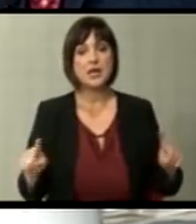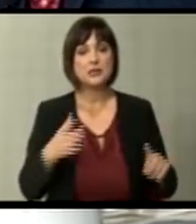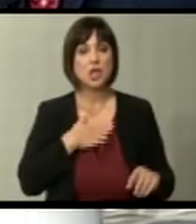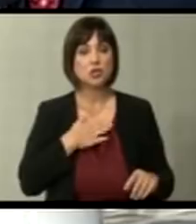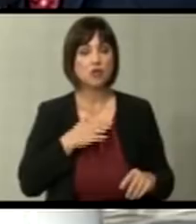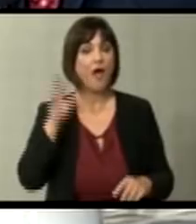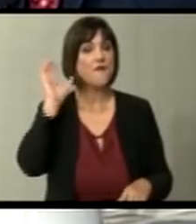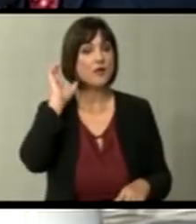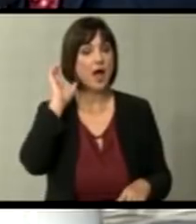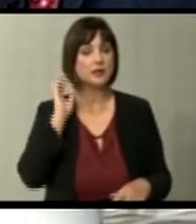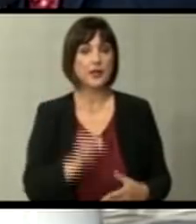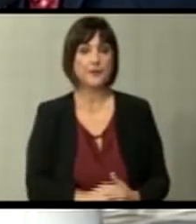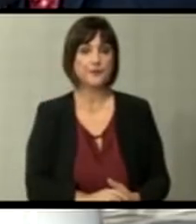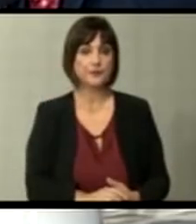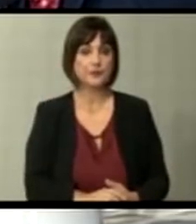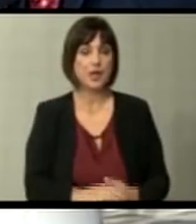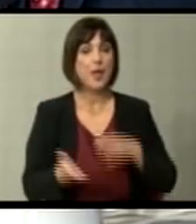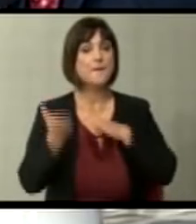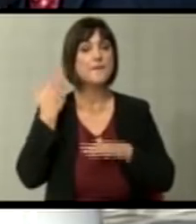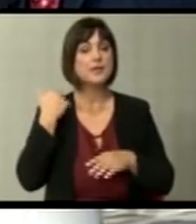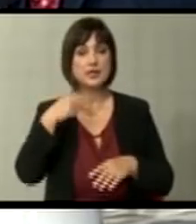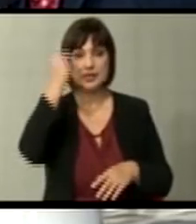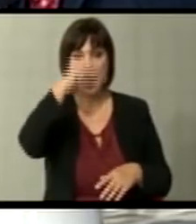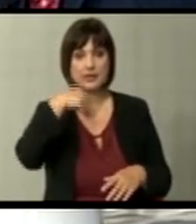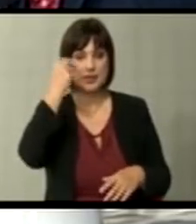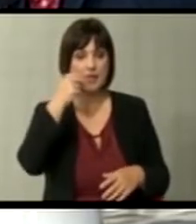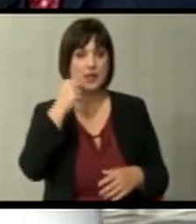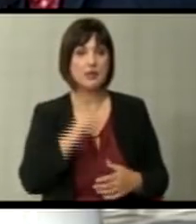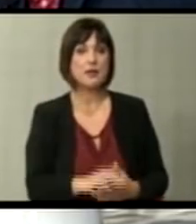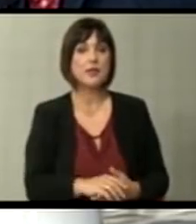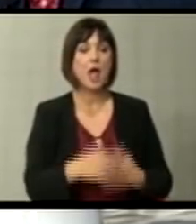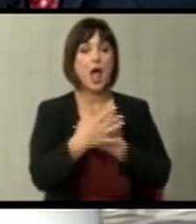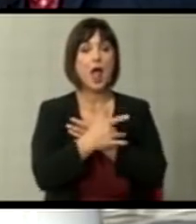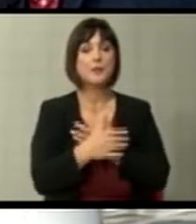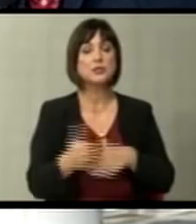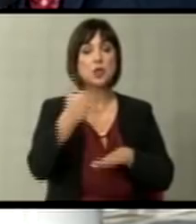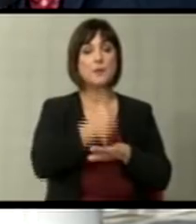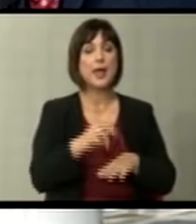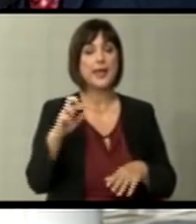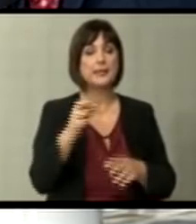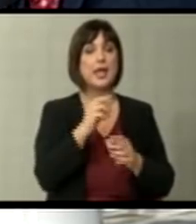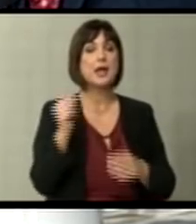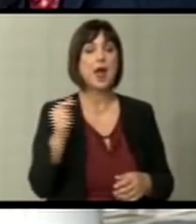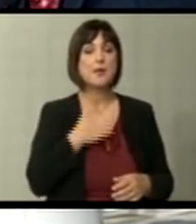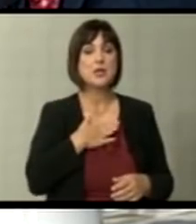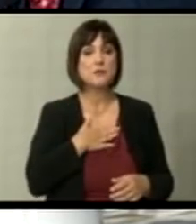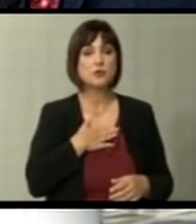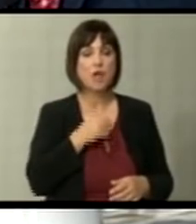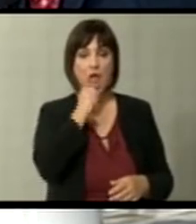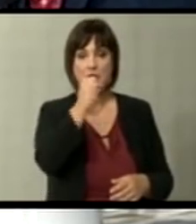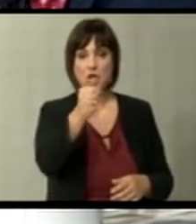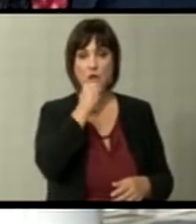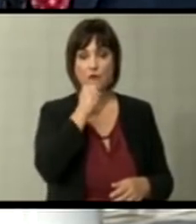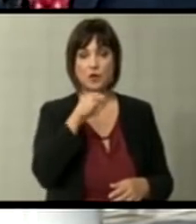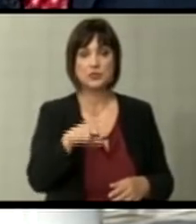нашата влада минатата недела албанското премијер Еди Рама имаше интервју